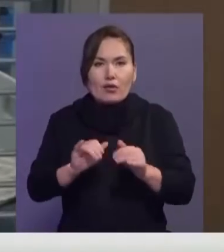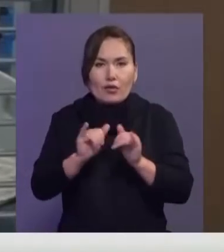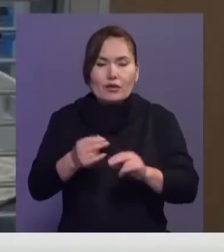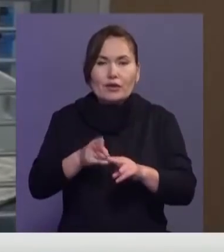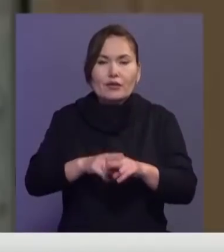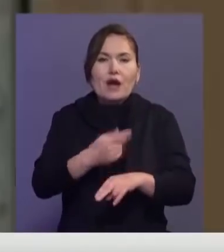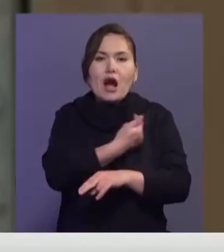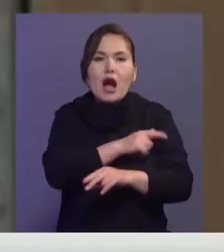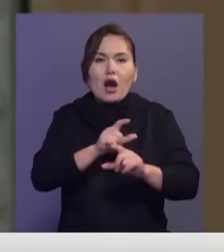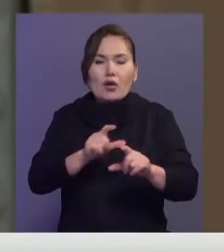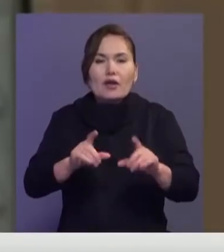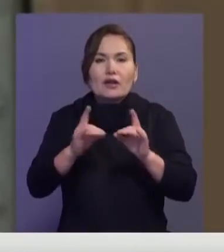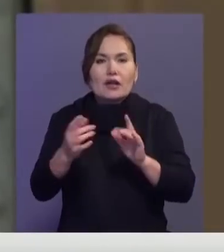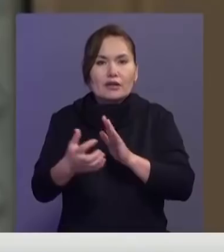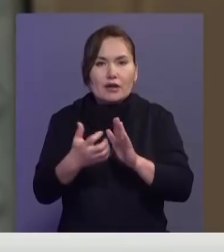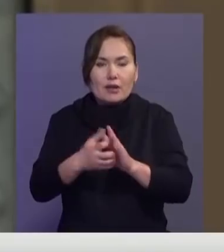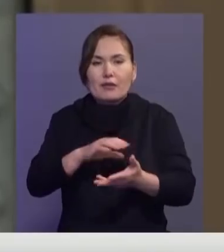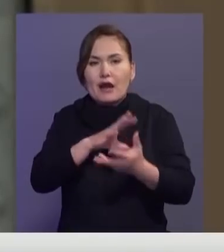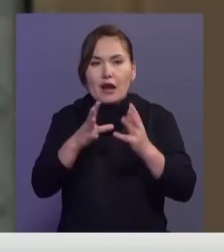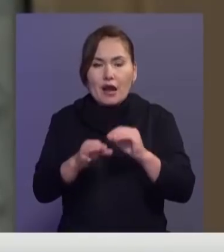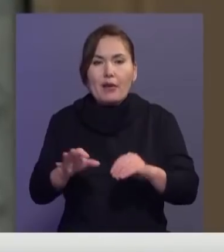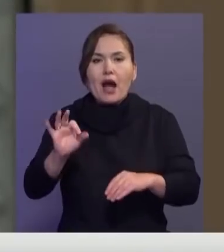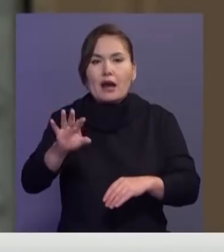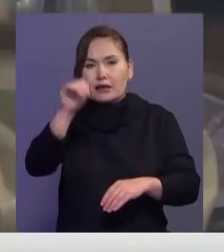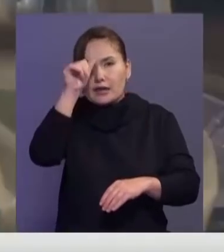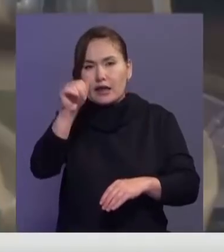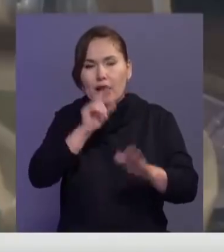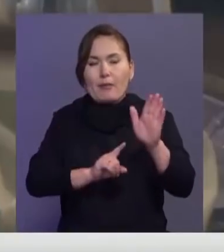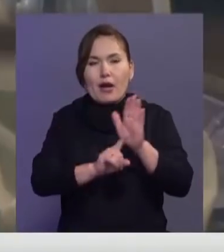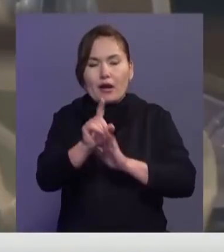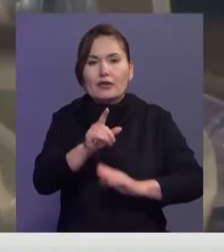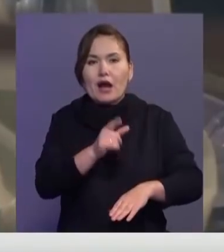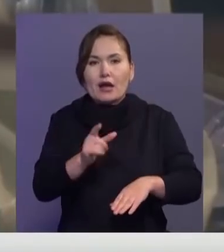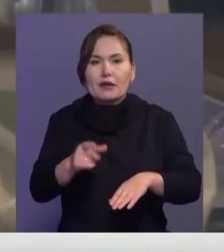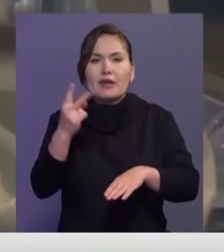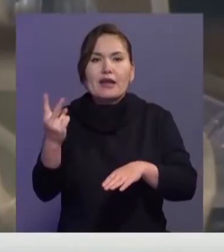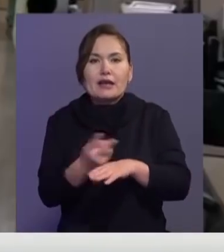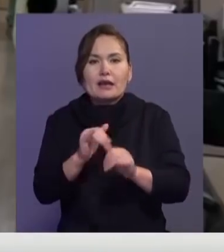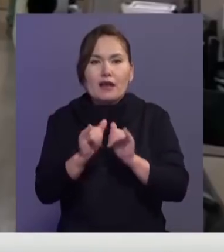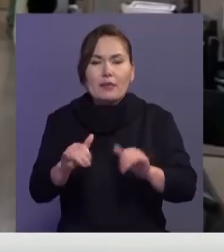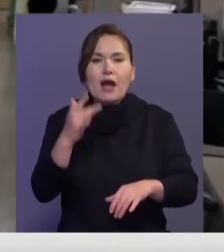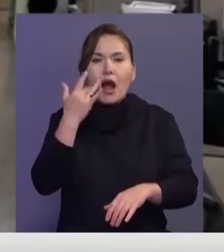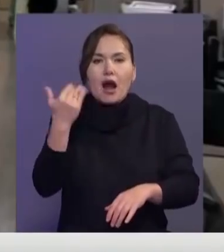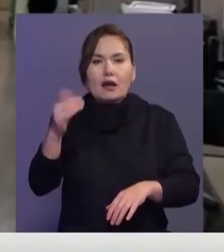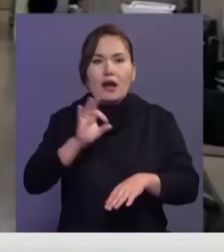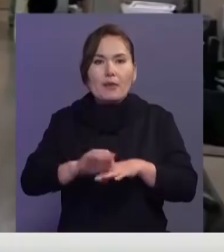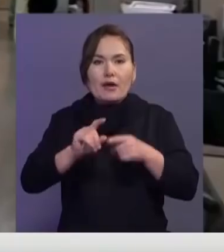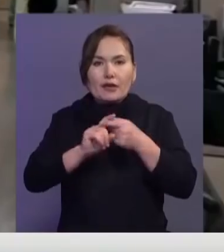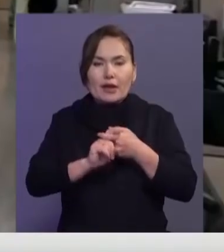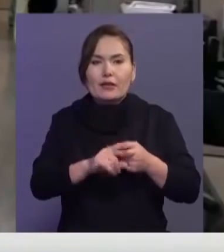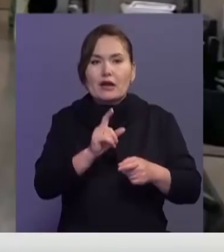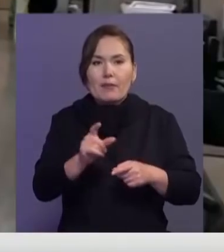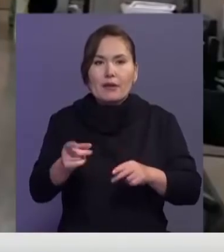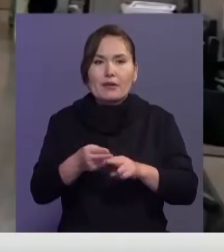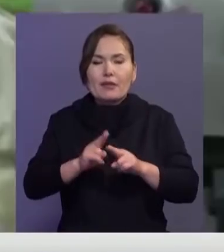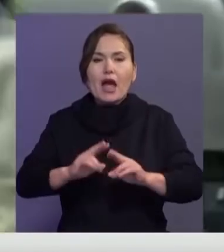Ауру қоналарда орын жетіспейді, жалпы қазан айында науқасылар саны екесе артты. Айтай кетер жайт, ақыш коронавирус жұқтырған адамдар